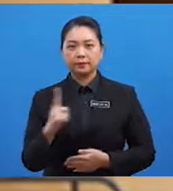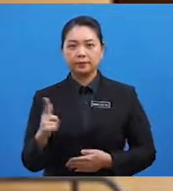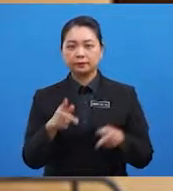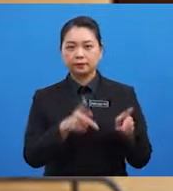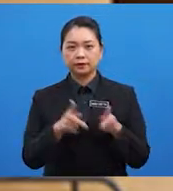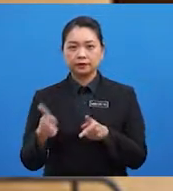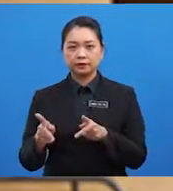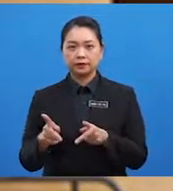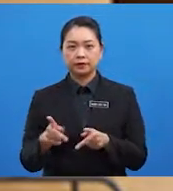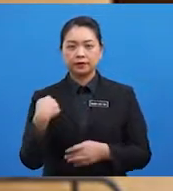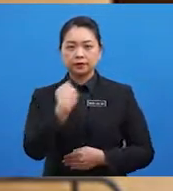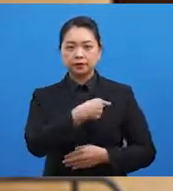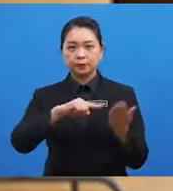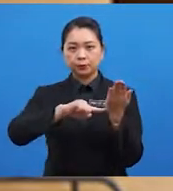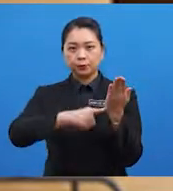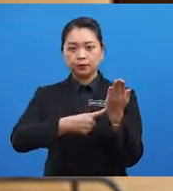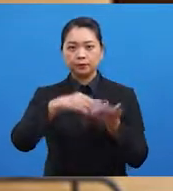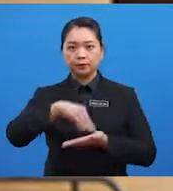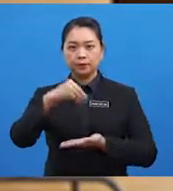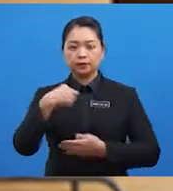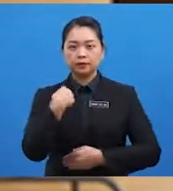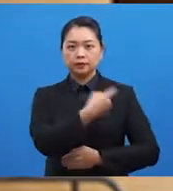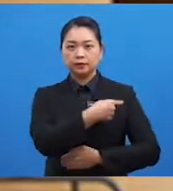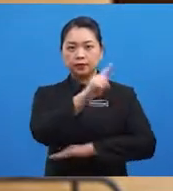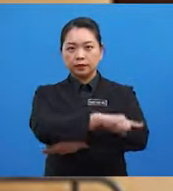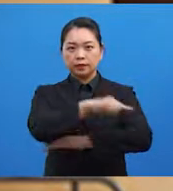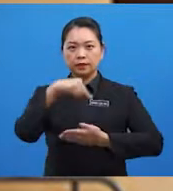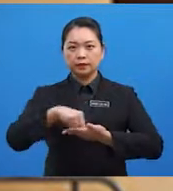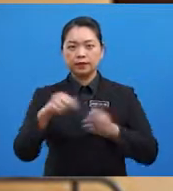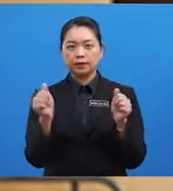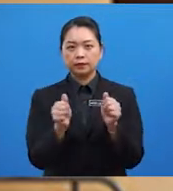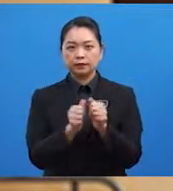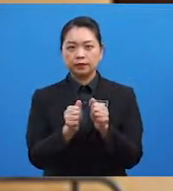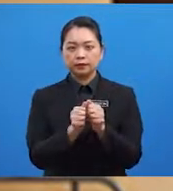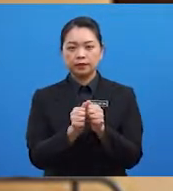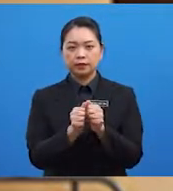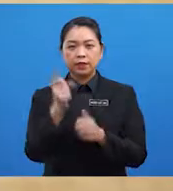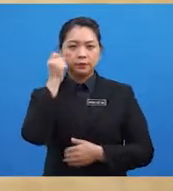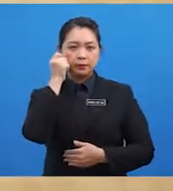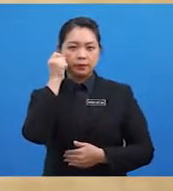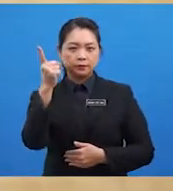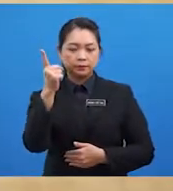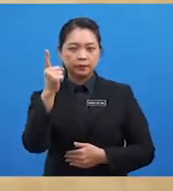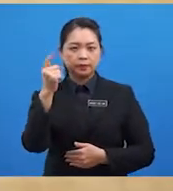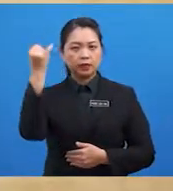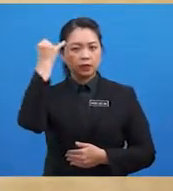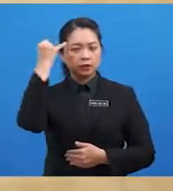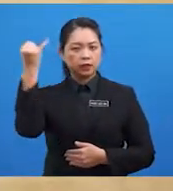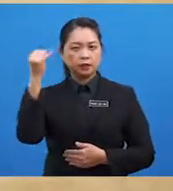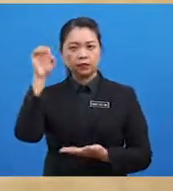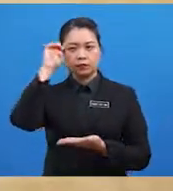pelajar-pelajar, kita mulakan pembelajaran kita pada hari ini Dengan memahami konsep